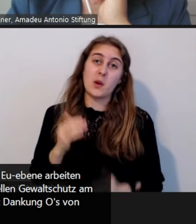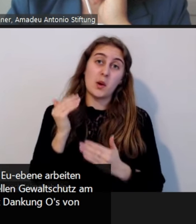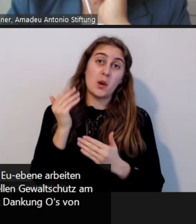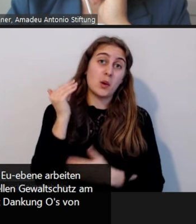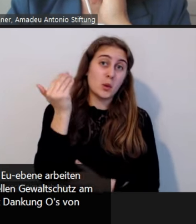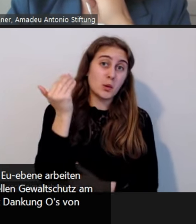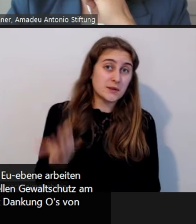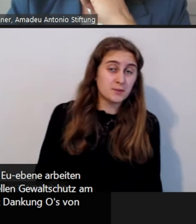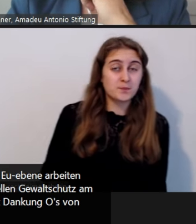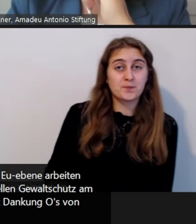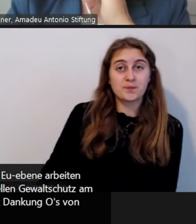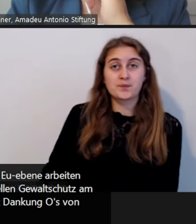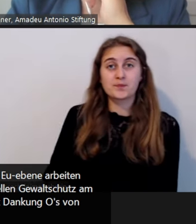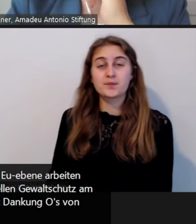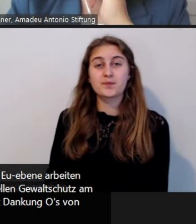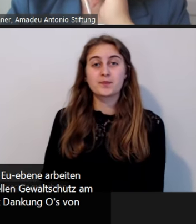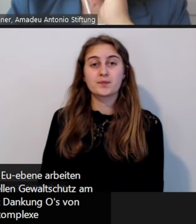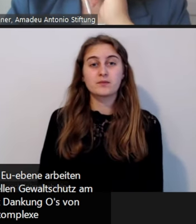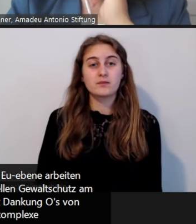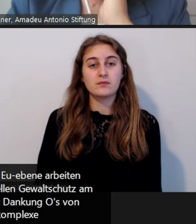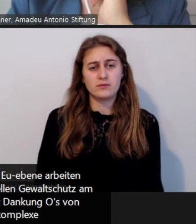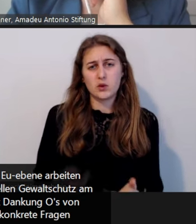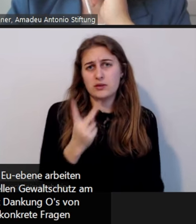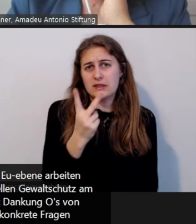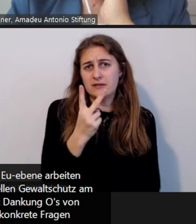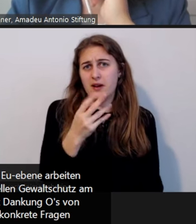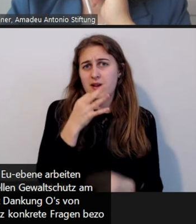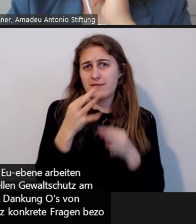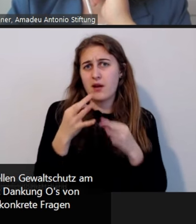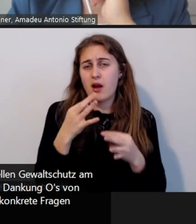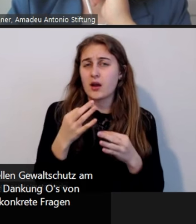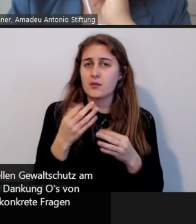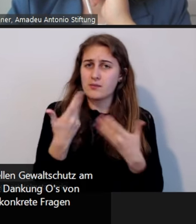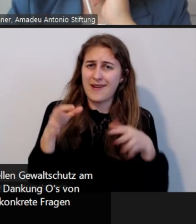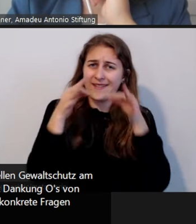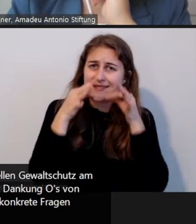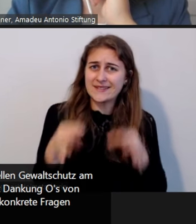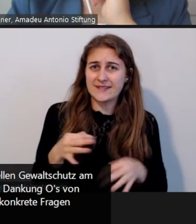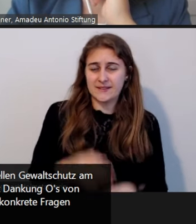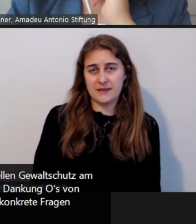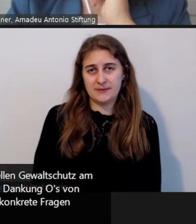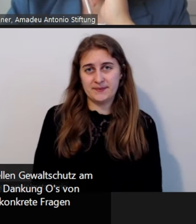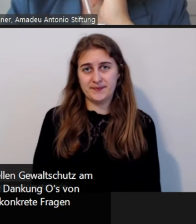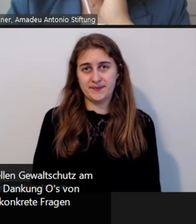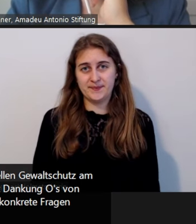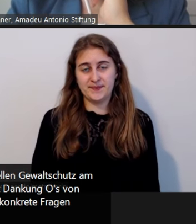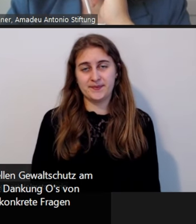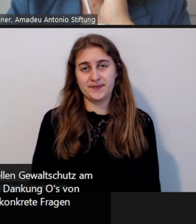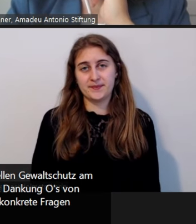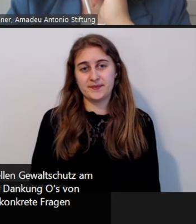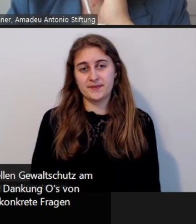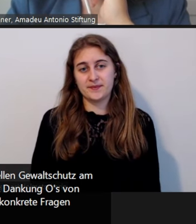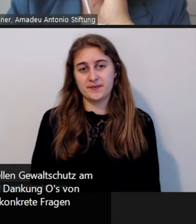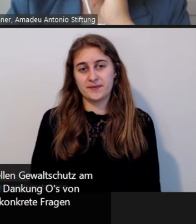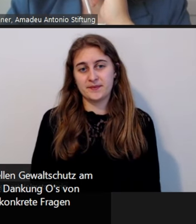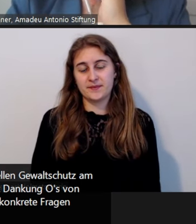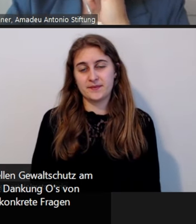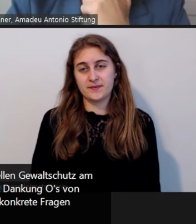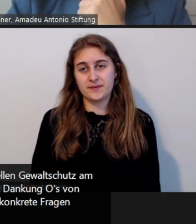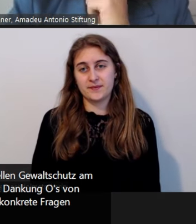Henkes. Das noch mal zwei ganz konkrete Fragen bezogen auf das, was ihr aufgenommen habt.